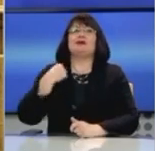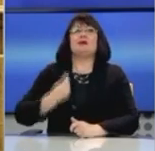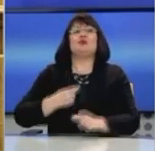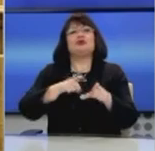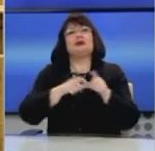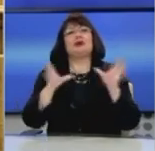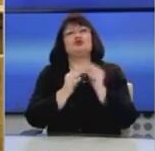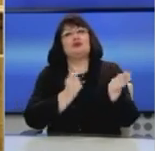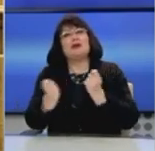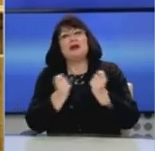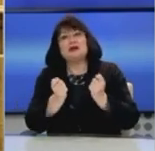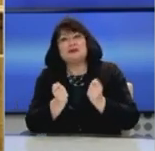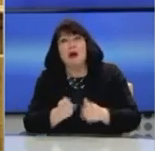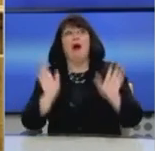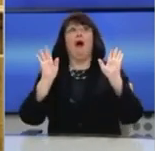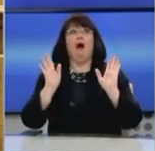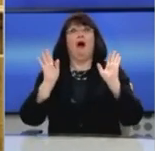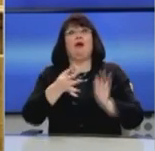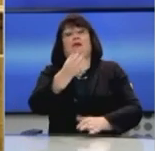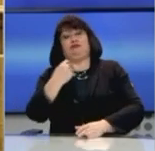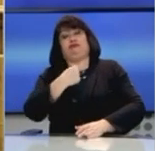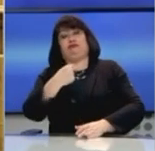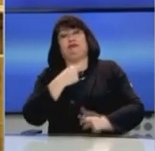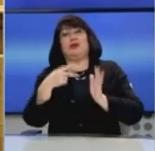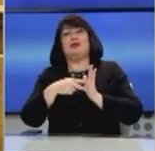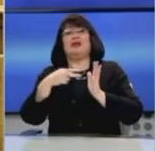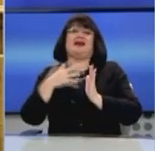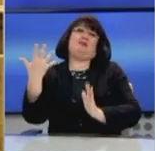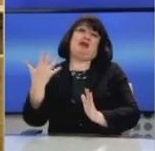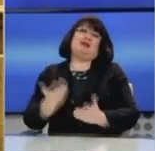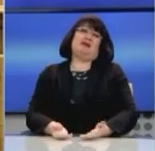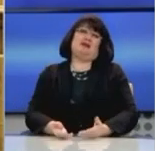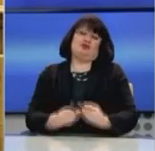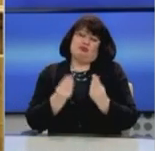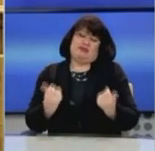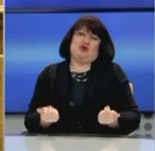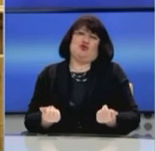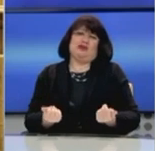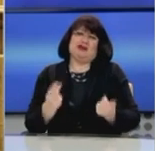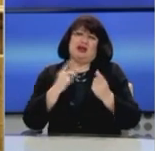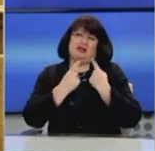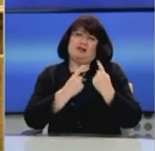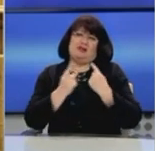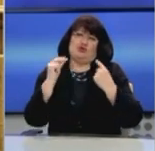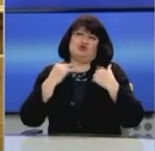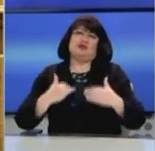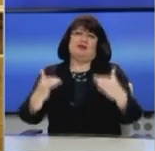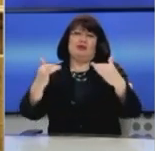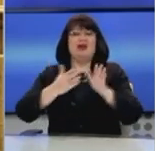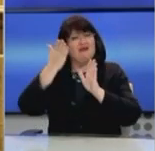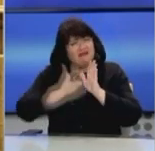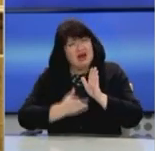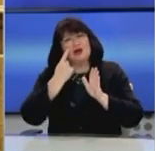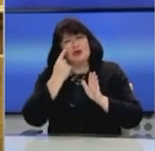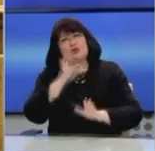διαχείρισης και λεπτά και εσείς λέτε ααα το 2015. Πάψτε το αυτό. Δεν είναι ποιότητα κοινοβουλευτικού διαλόγου. Ανοίξτε